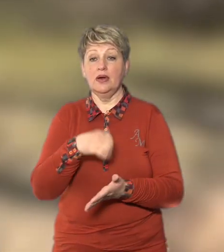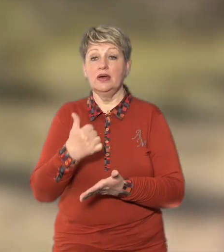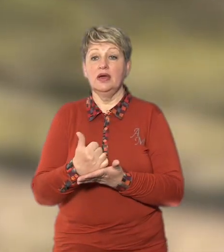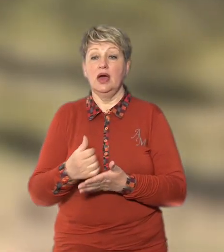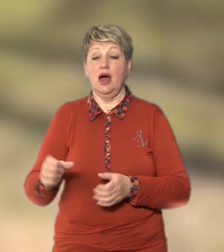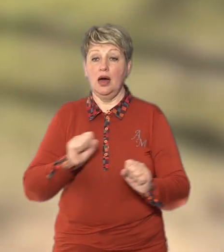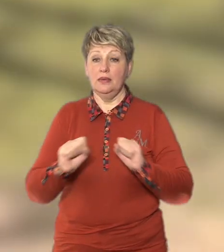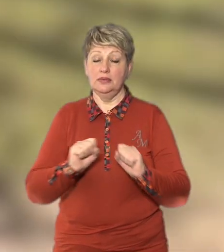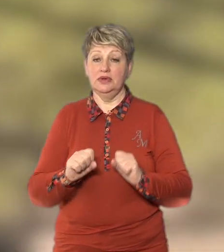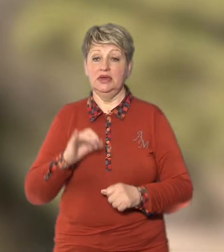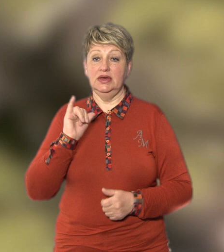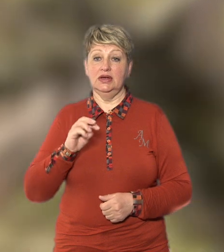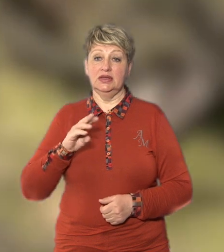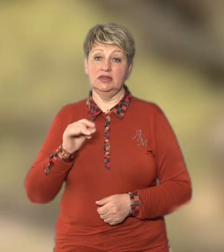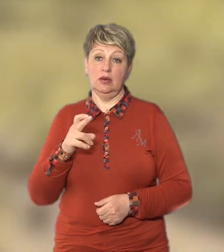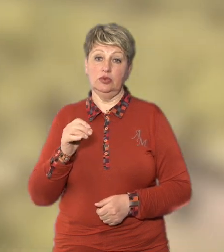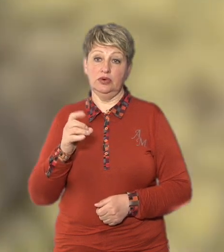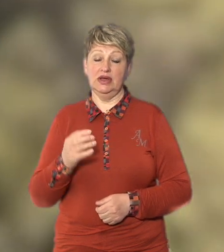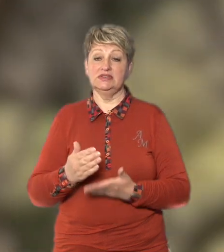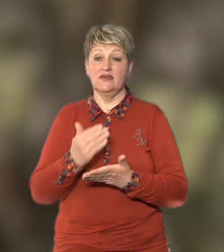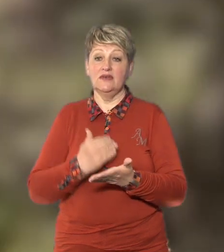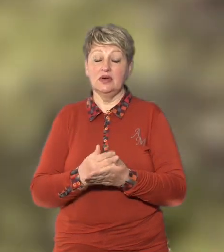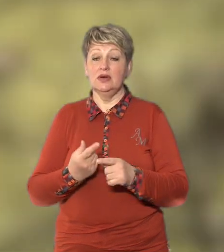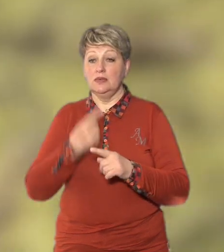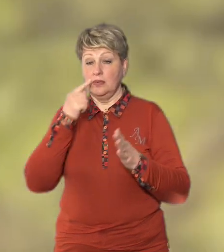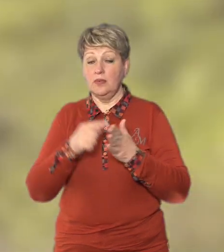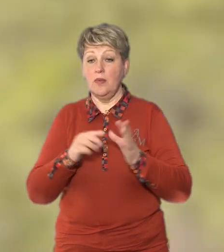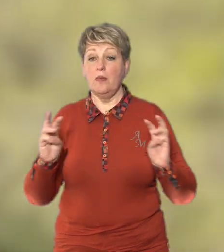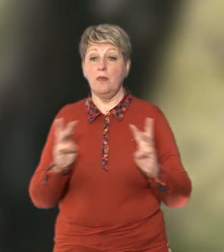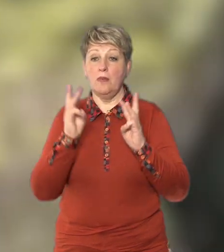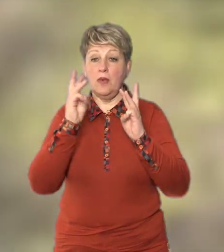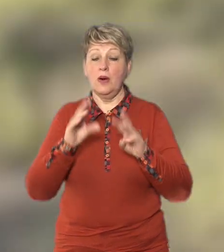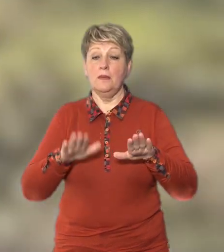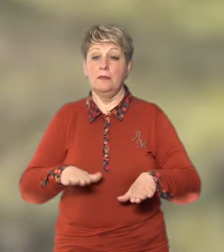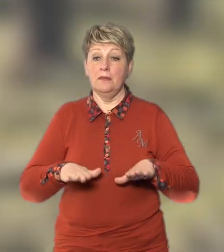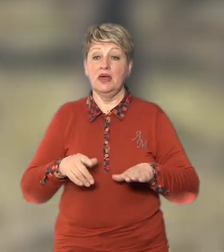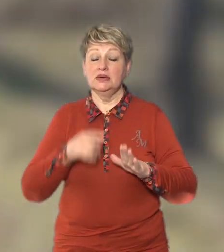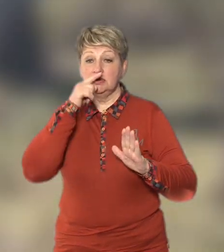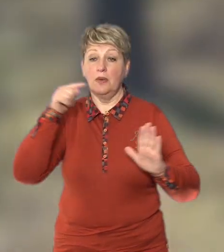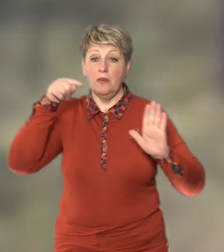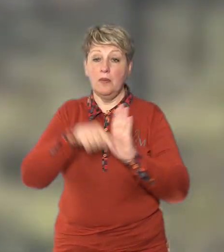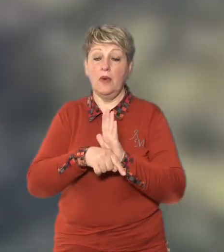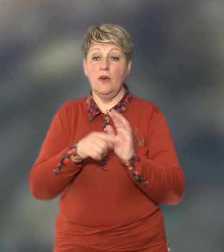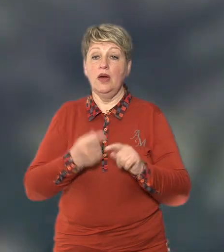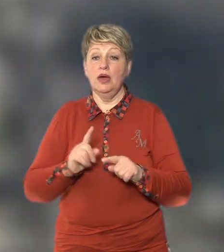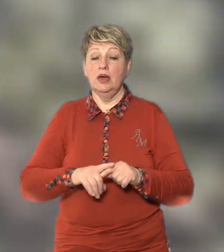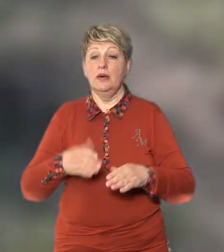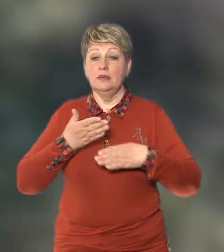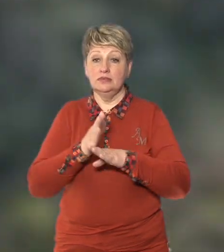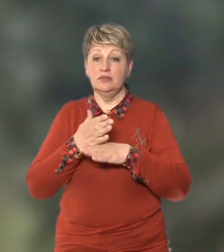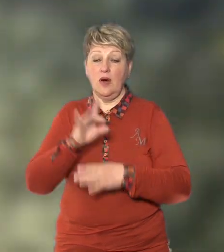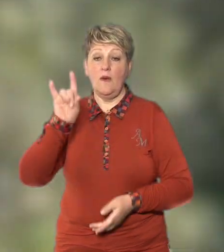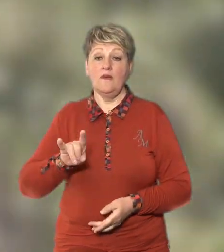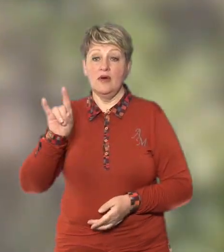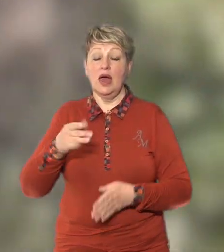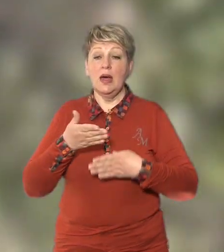адміністрації Ігор Табурець внаслідок цього сталася пожежа на місці падіння вибухової хвилою пошкоджено вікна в одному з комунальних закладів області